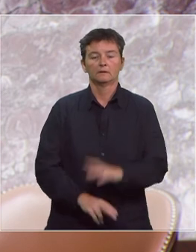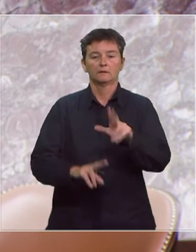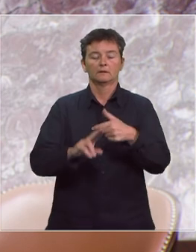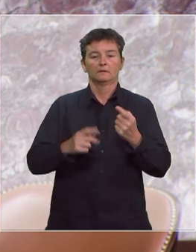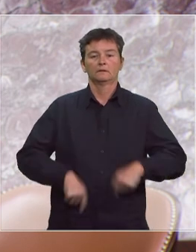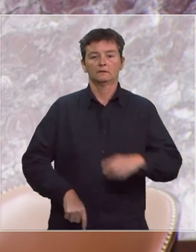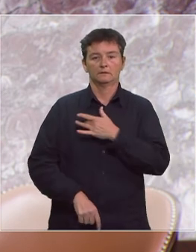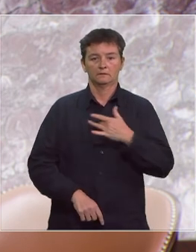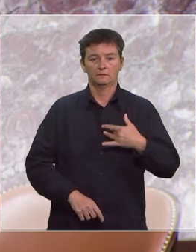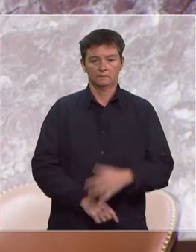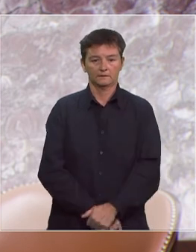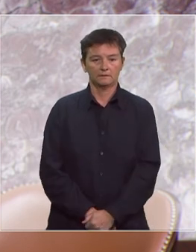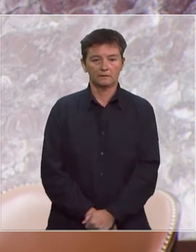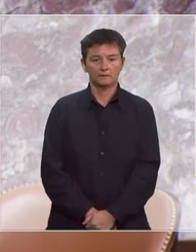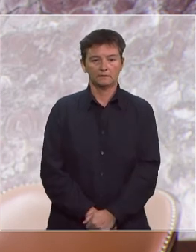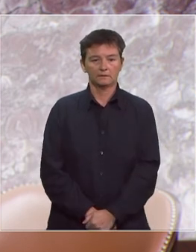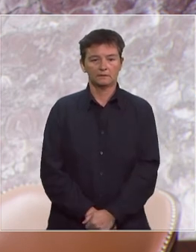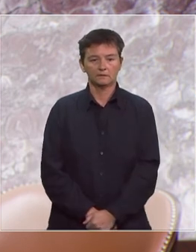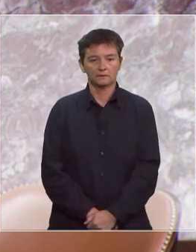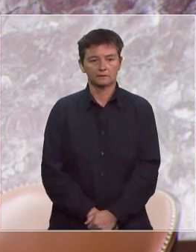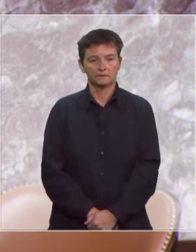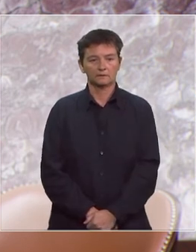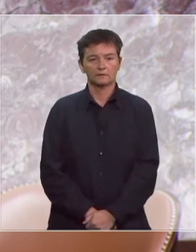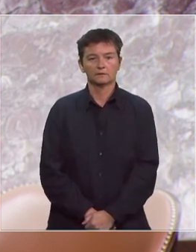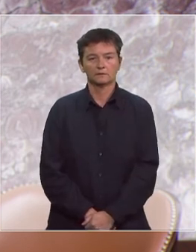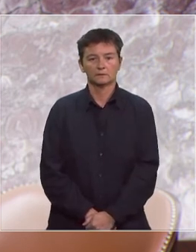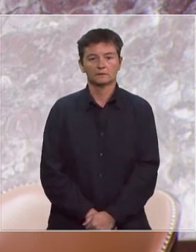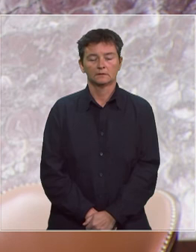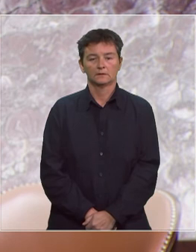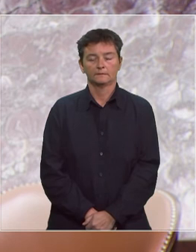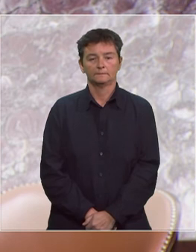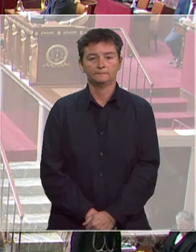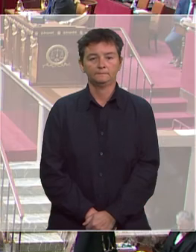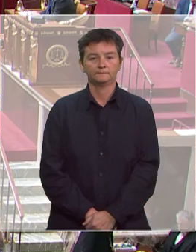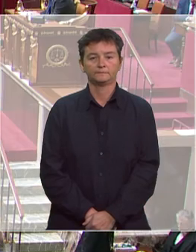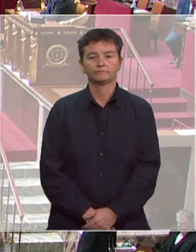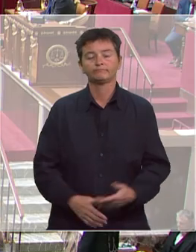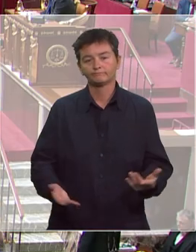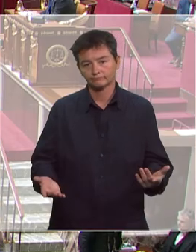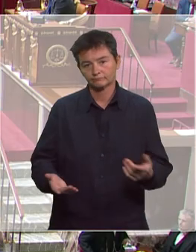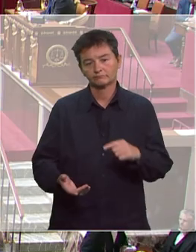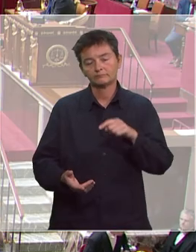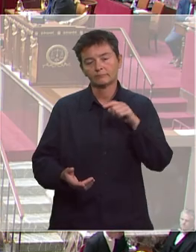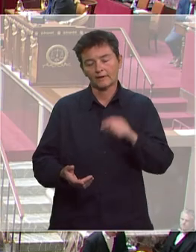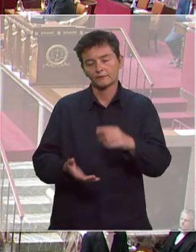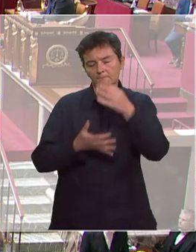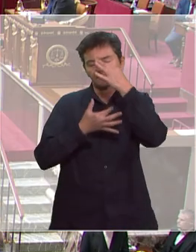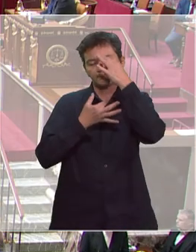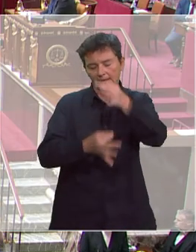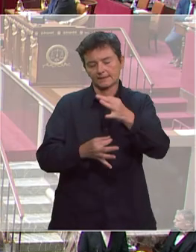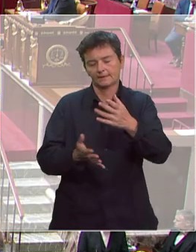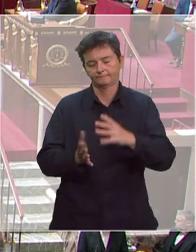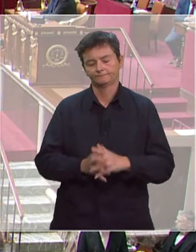ministre des Solidarités et de la Santé. A nouveau, monsieur le député Arnaud-Viala, je crois qu'il faut être extrêmement précis et factuel.